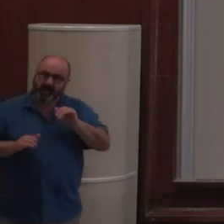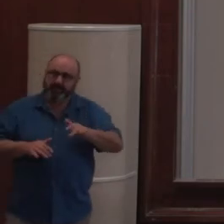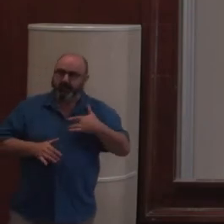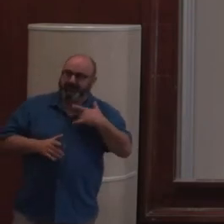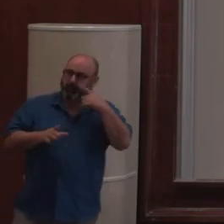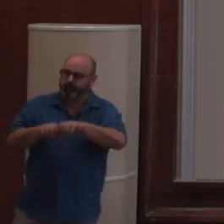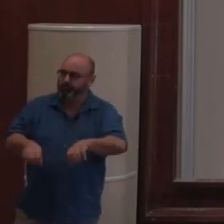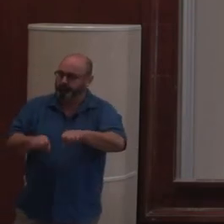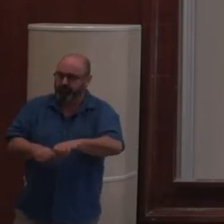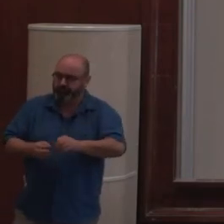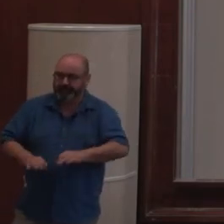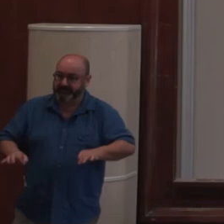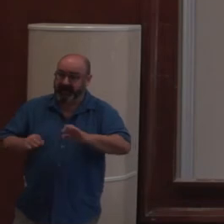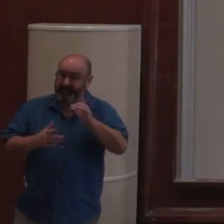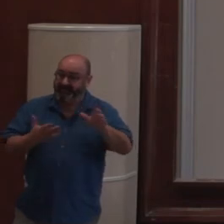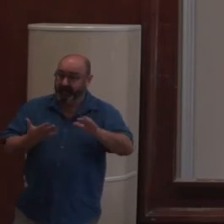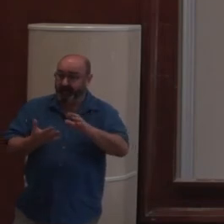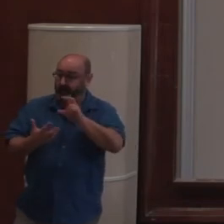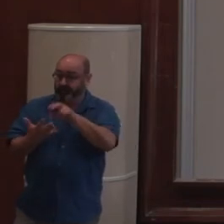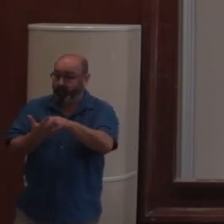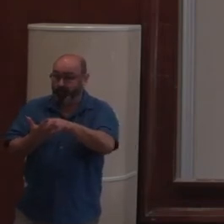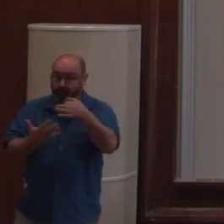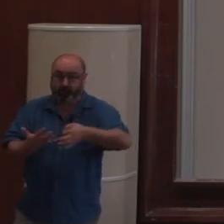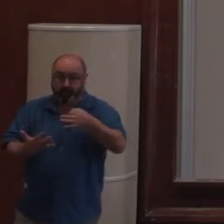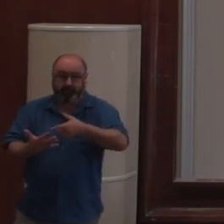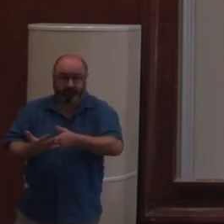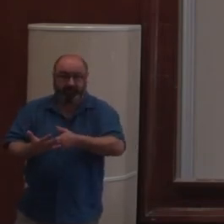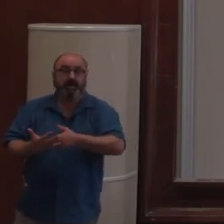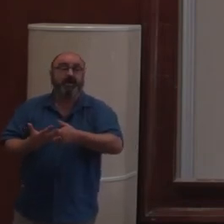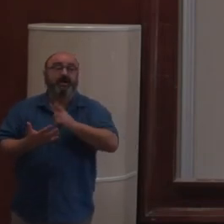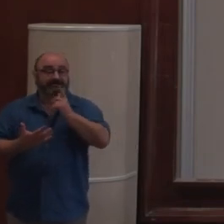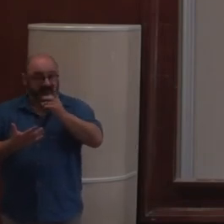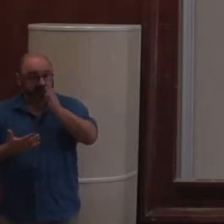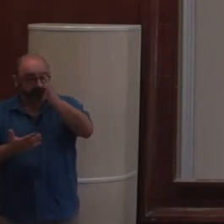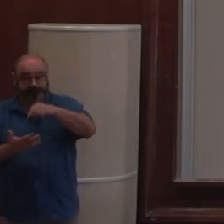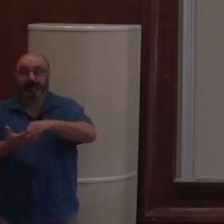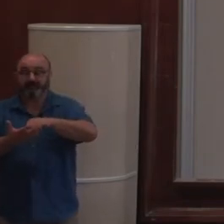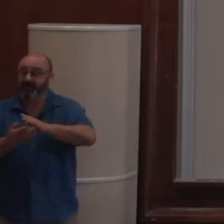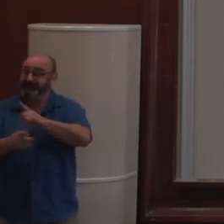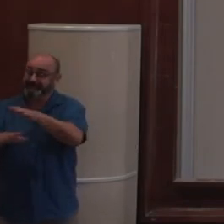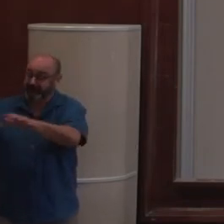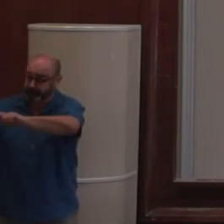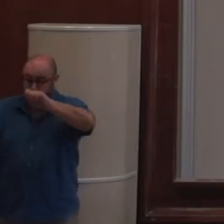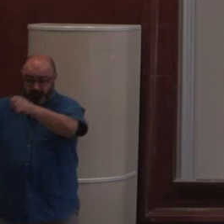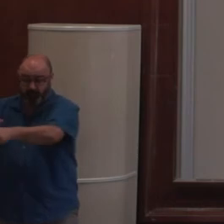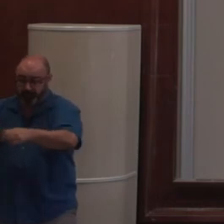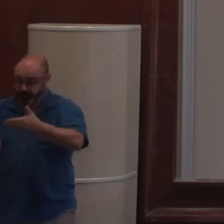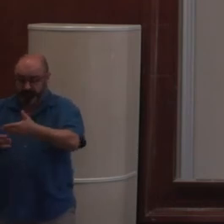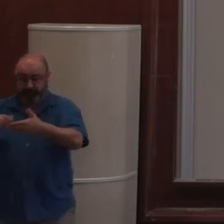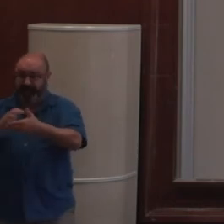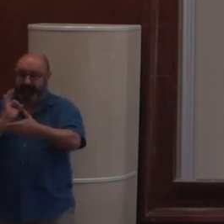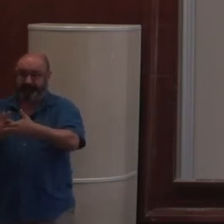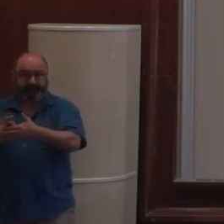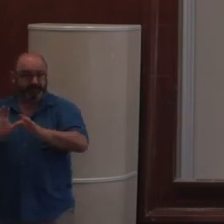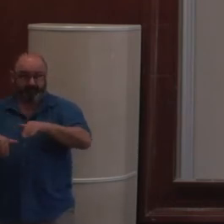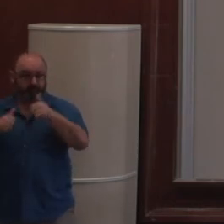'utilise en production sans problème. Sur des Plones courants. Sachant qu'on pourra la réutiliser sur le futur système. Ce qui veut dire qu'on peut